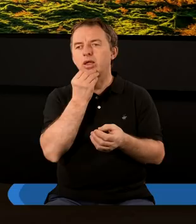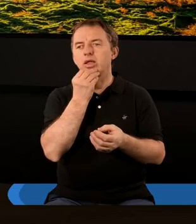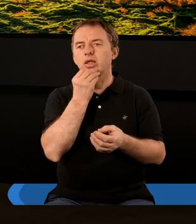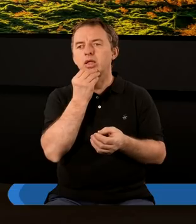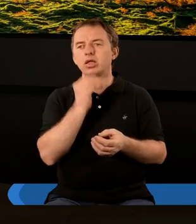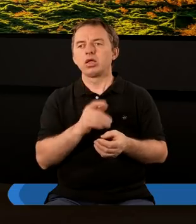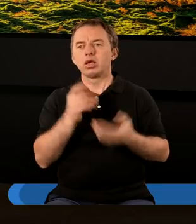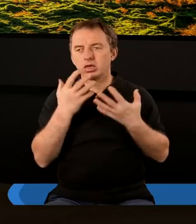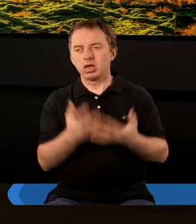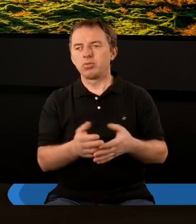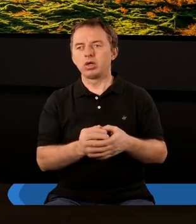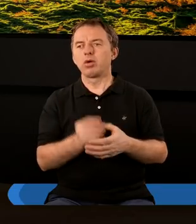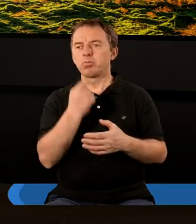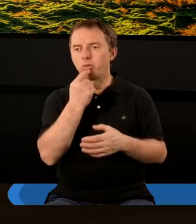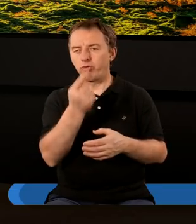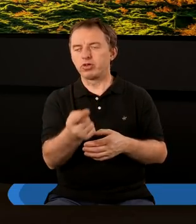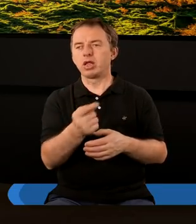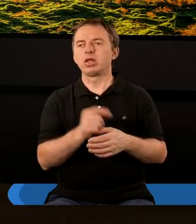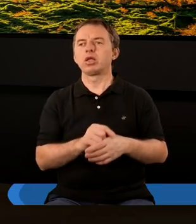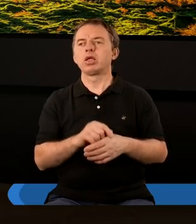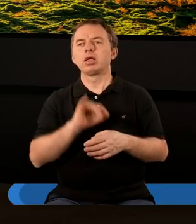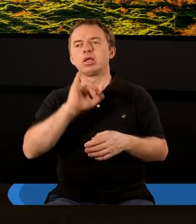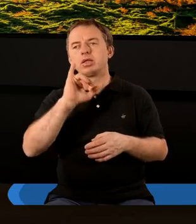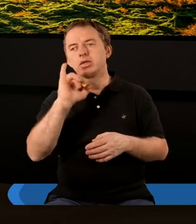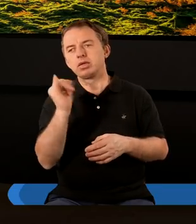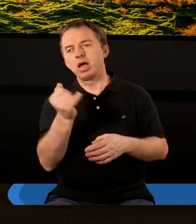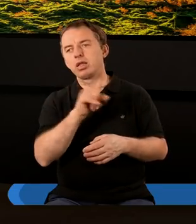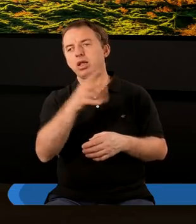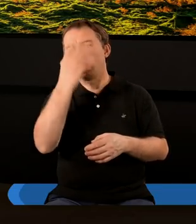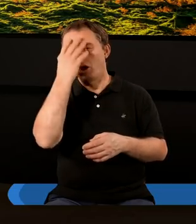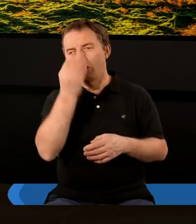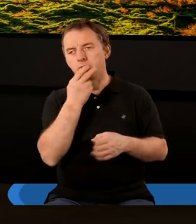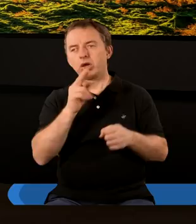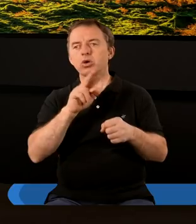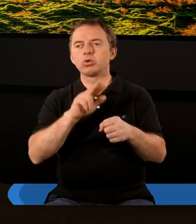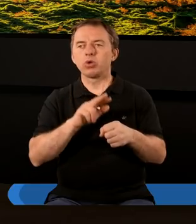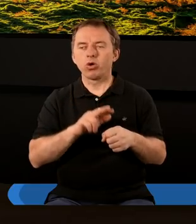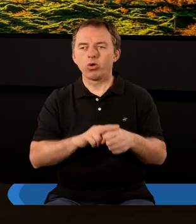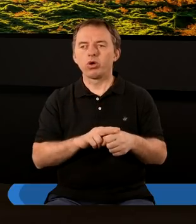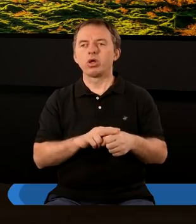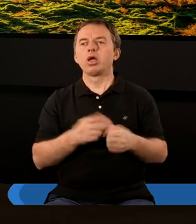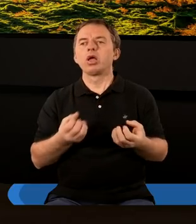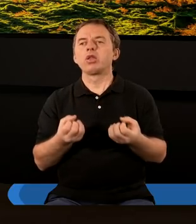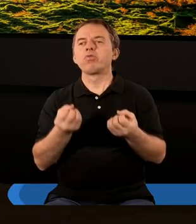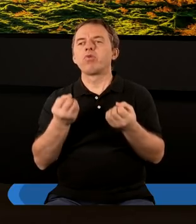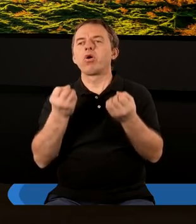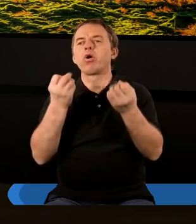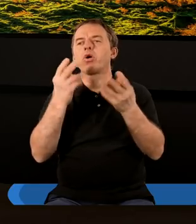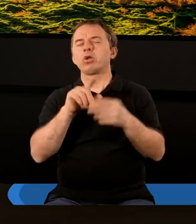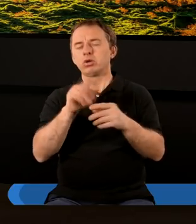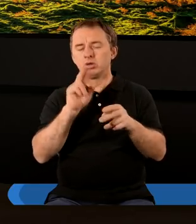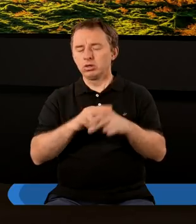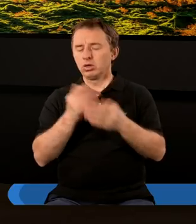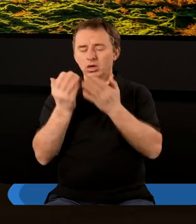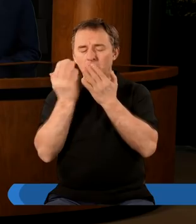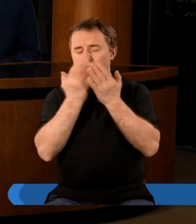I chcę, byście podzielili właśnie, jaki jest ten wasz obraz, który właśnie tworzy się, kiedy ten tekst